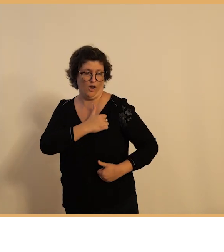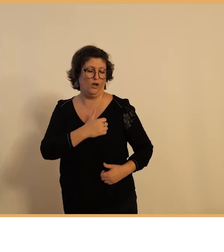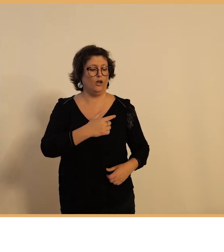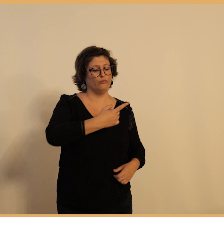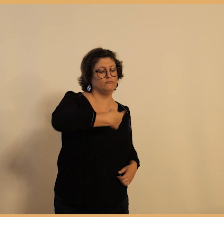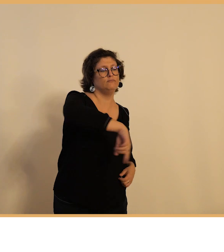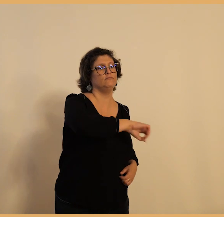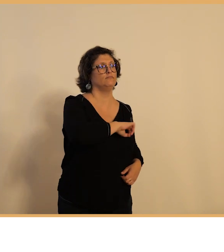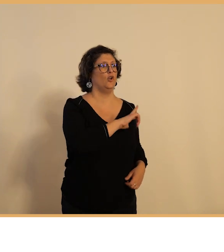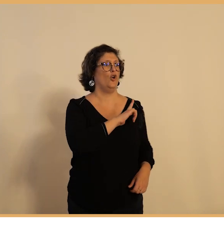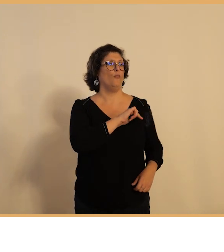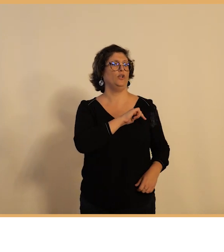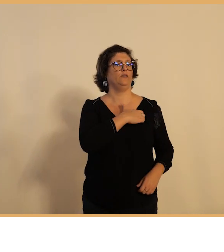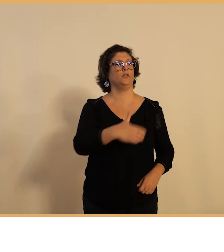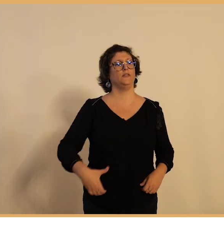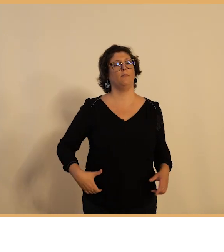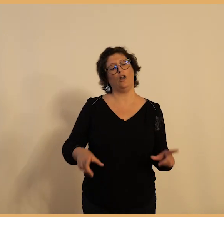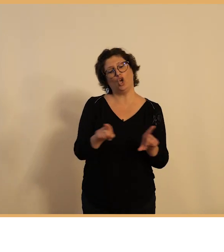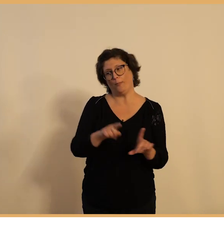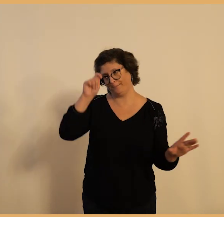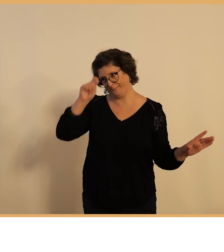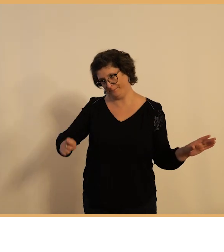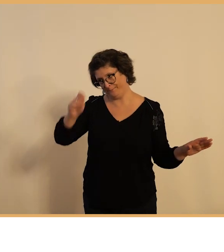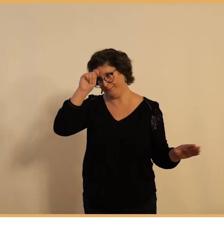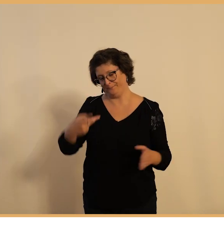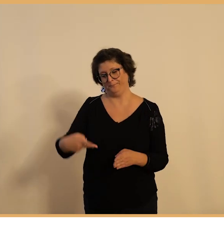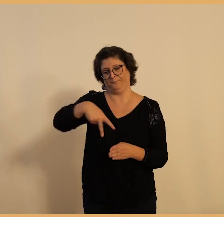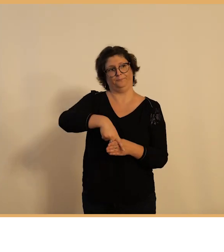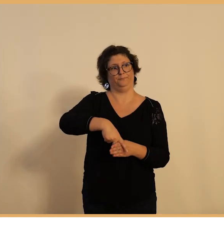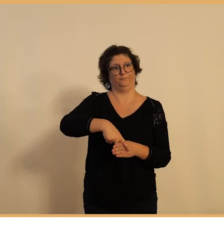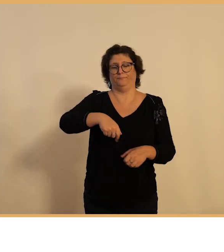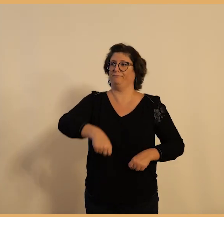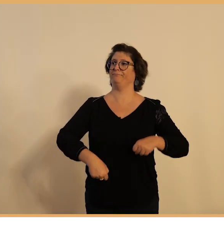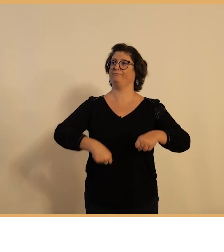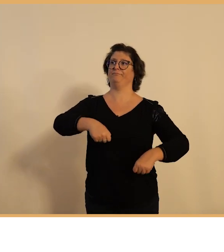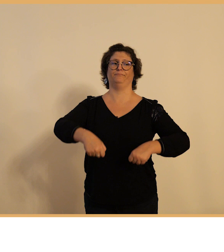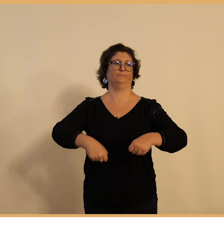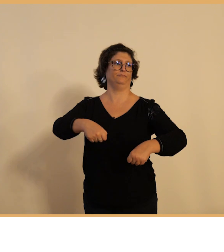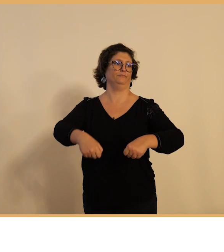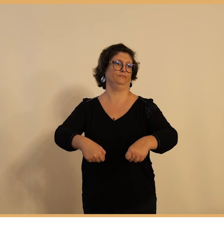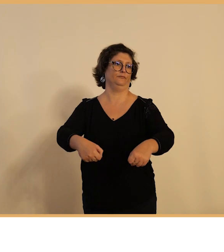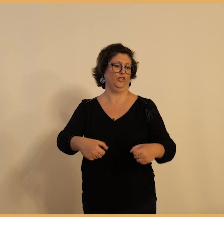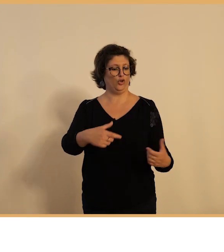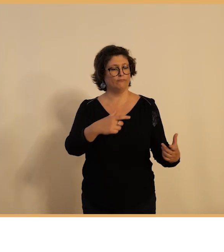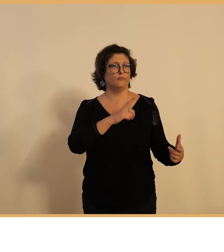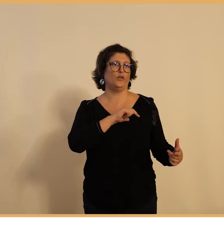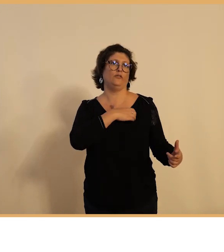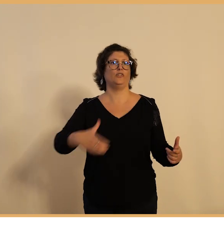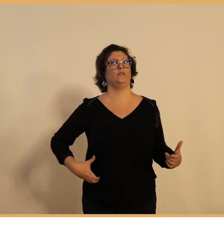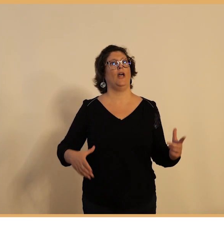par l'agent municipal l'agent de police municipal qui représente le pouvoir du maire